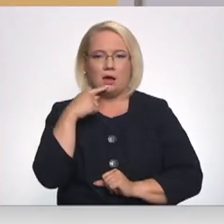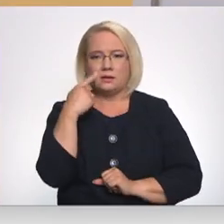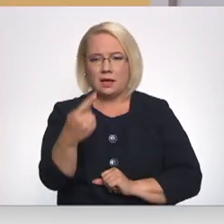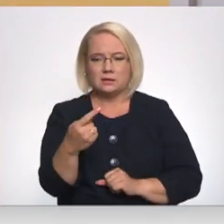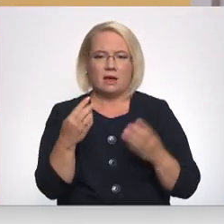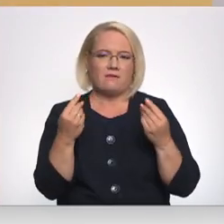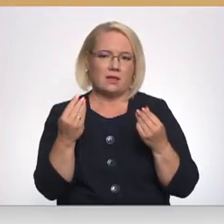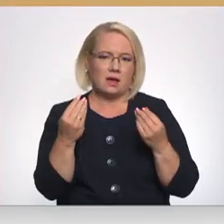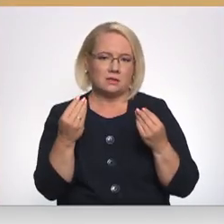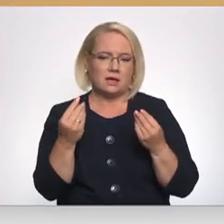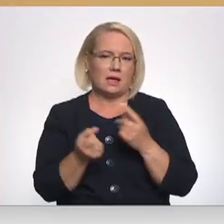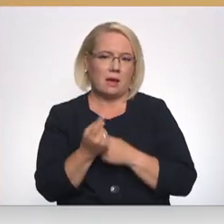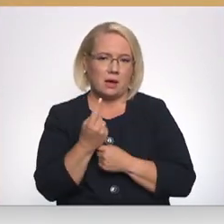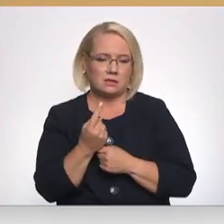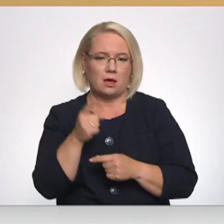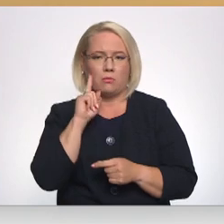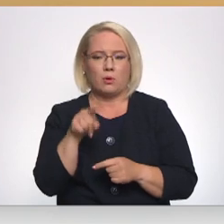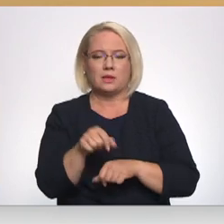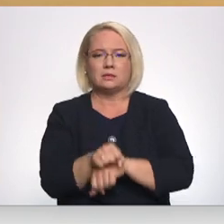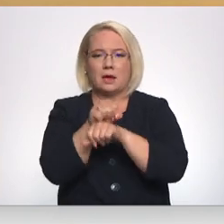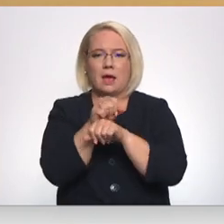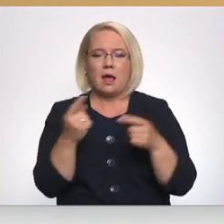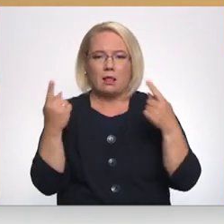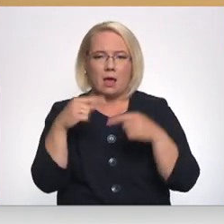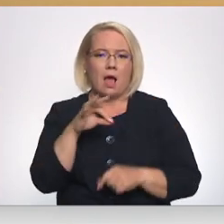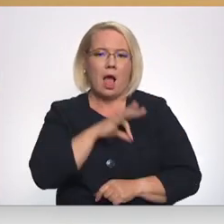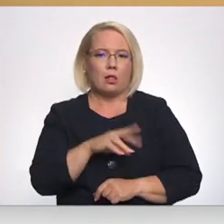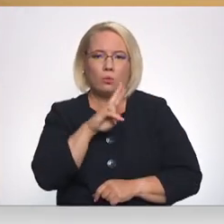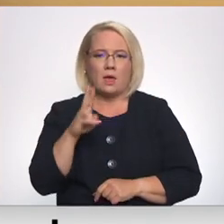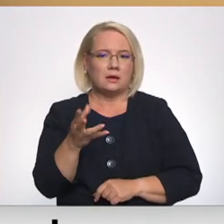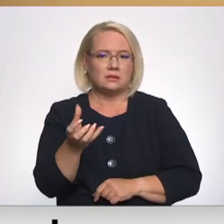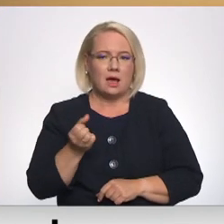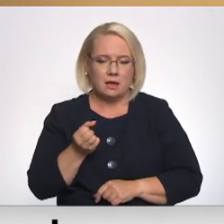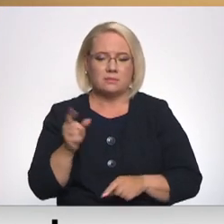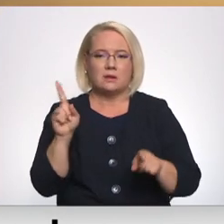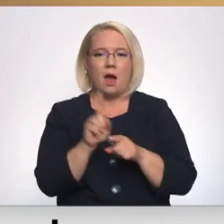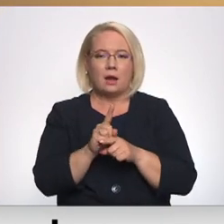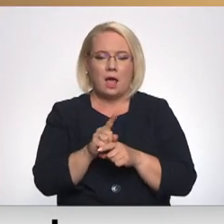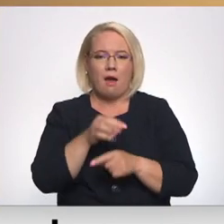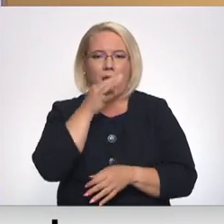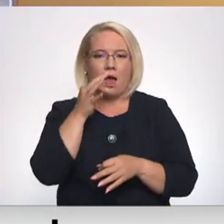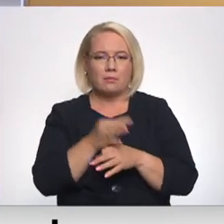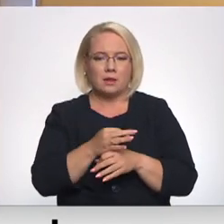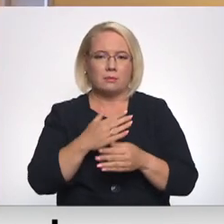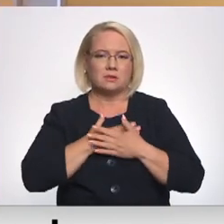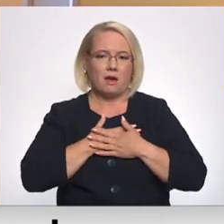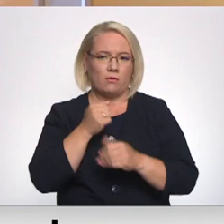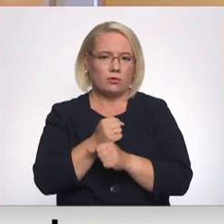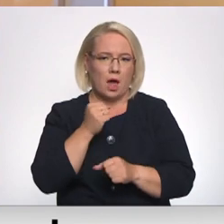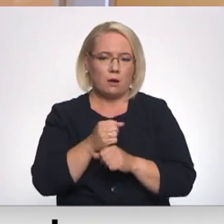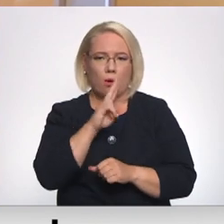finansiālajiem iemesliem, proti streika laikā halgu viņi neseņēms, gan uz atbildību pret savu darbu un